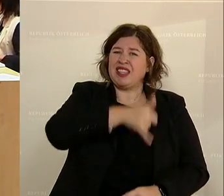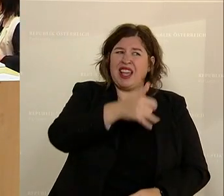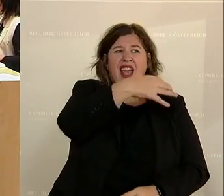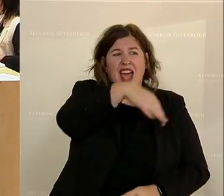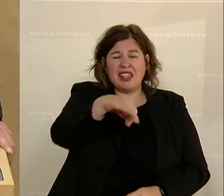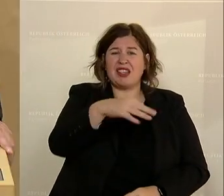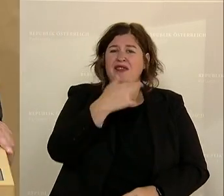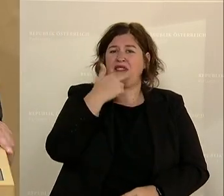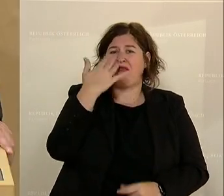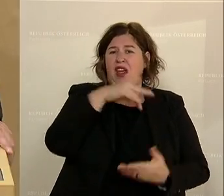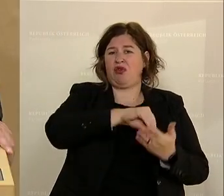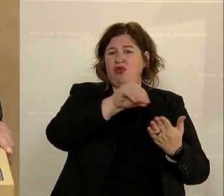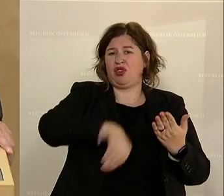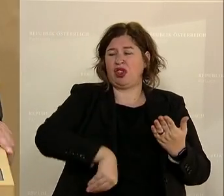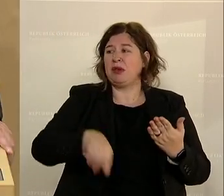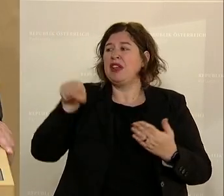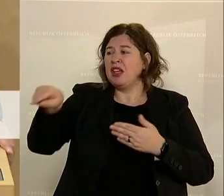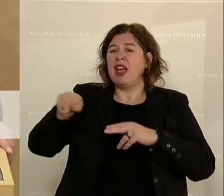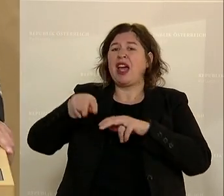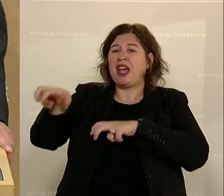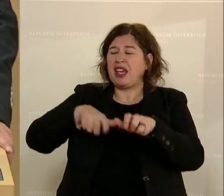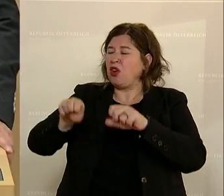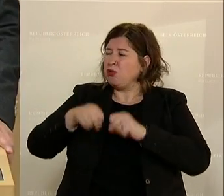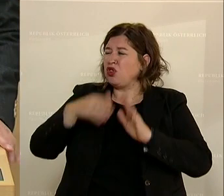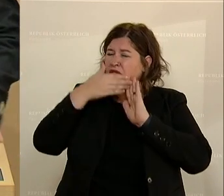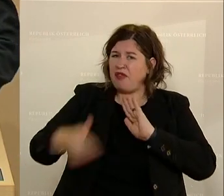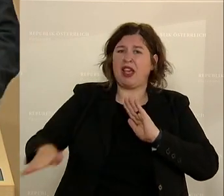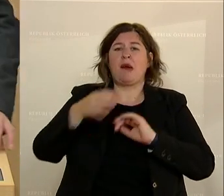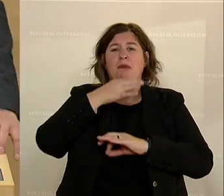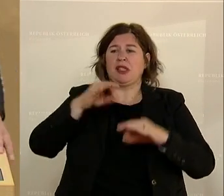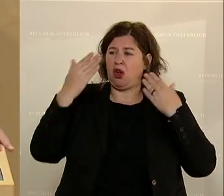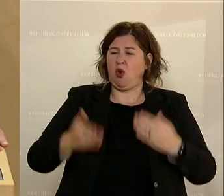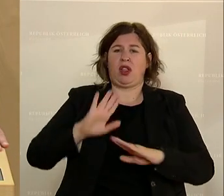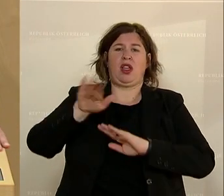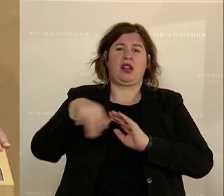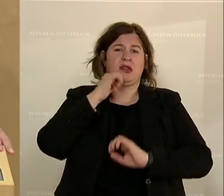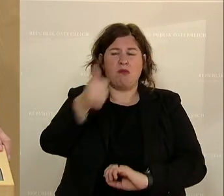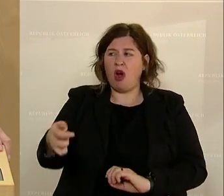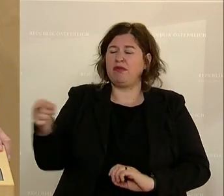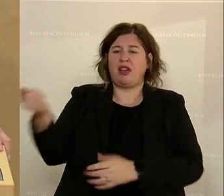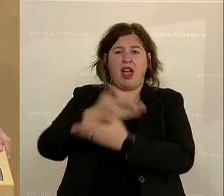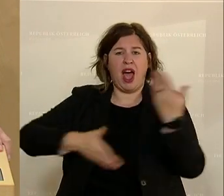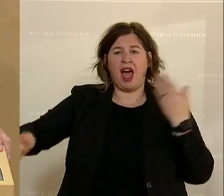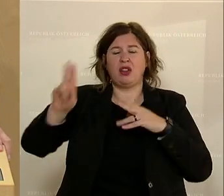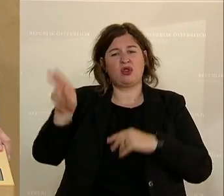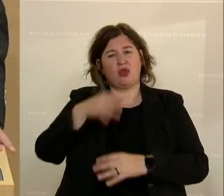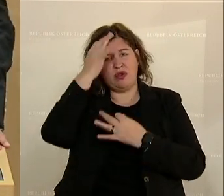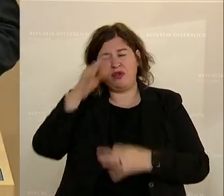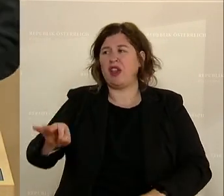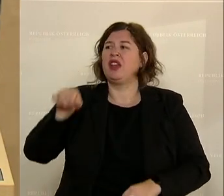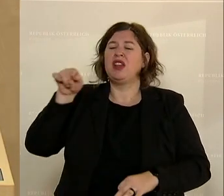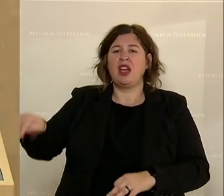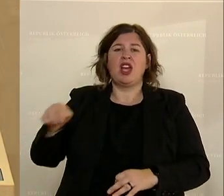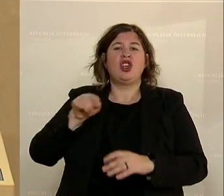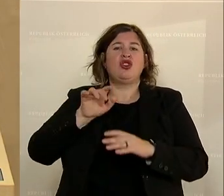hat, denn diese Regierung muss weg, besser heute noch als morgen, diese Regierung ist handlungsunfähig, diese Regierung ist eine Schande für dieses Land, diese